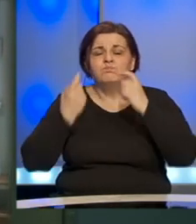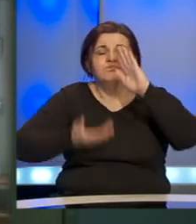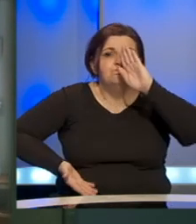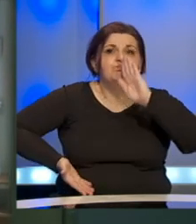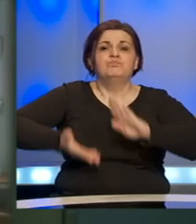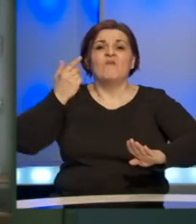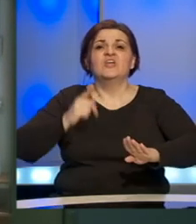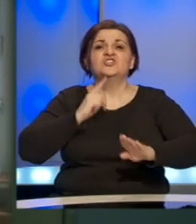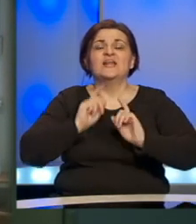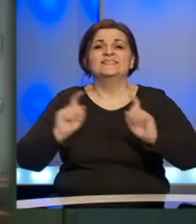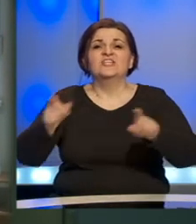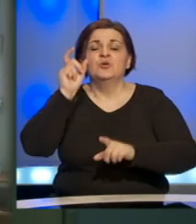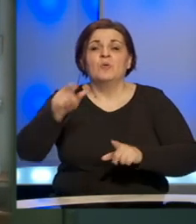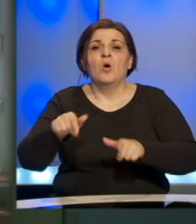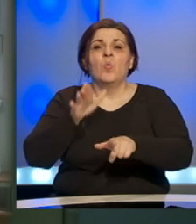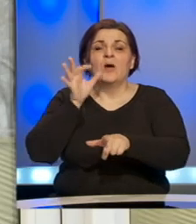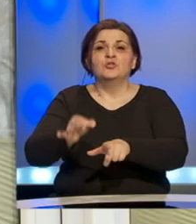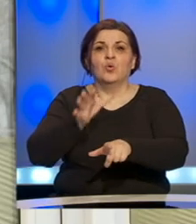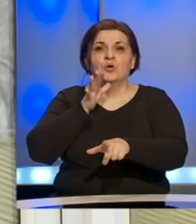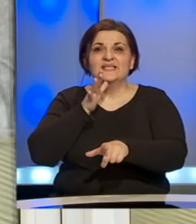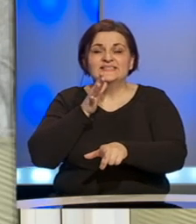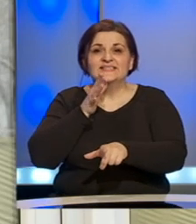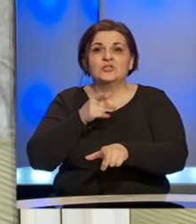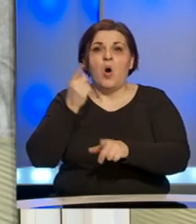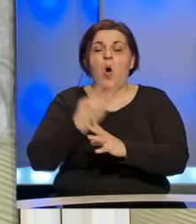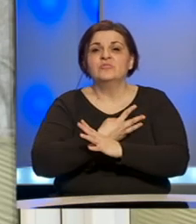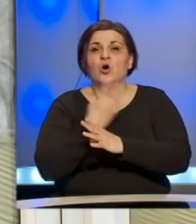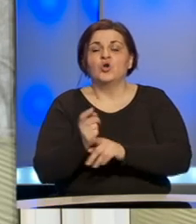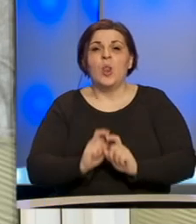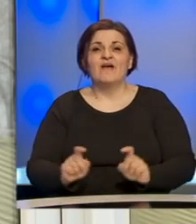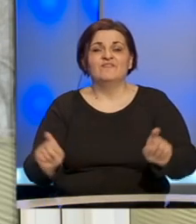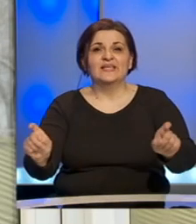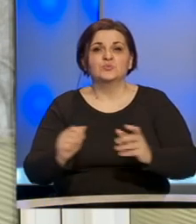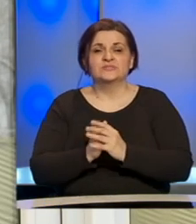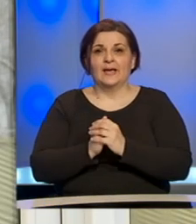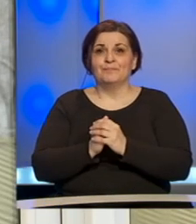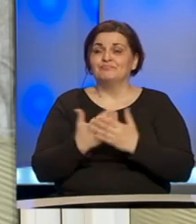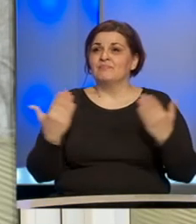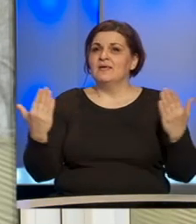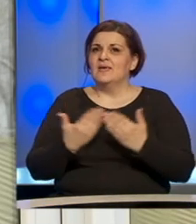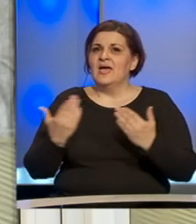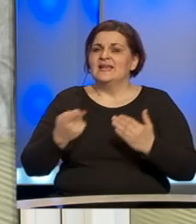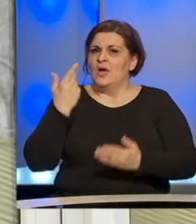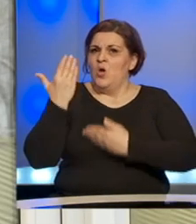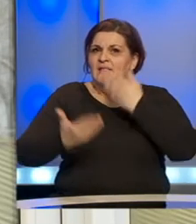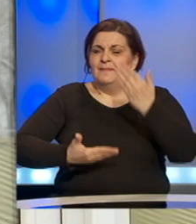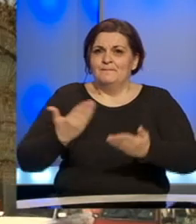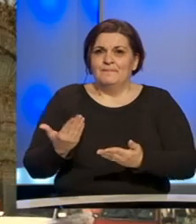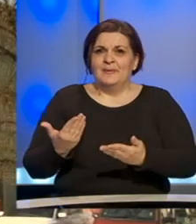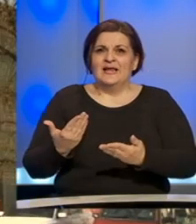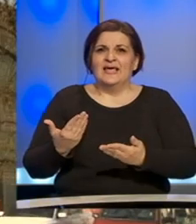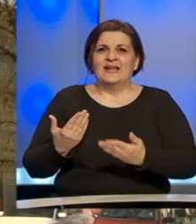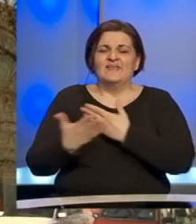broja zaraženih osoba u kantonu Sarajevu od koronavirusa. Neki od prijedloga svakako su